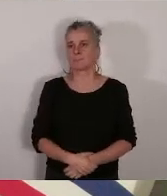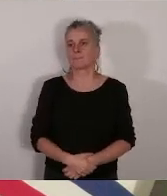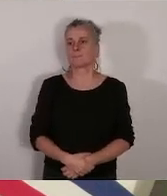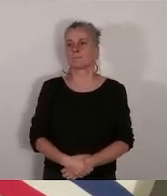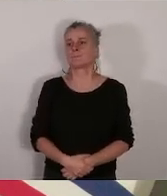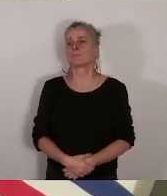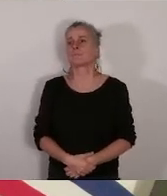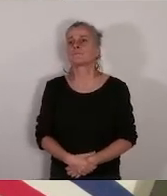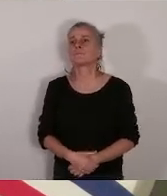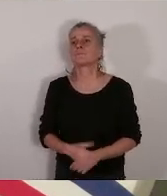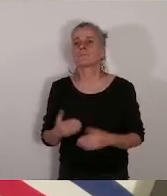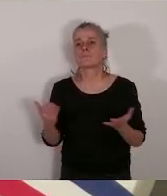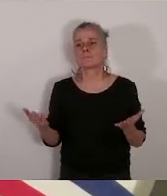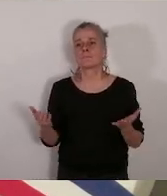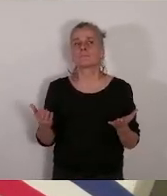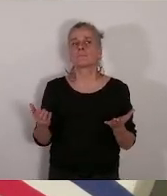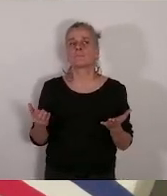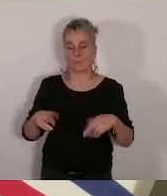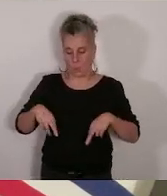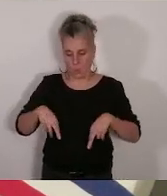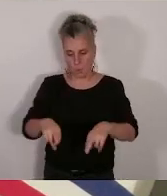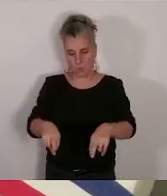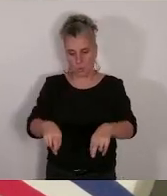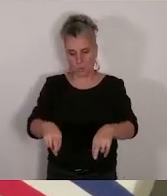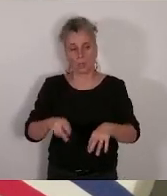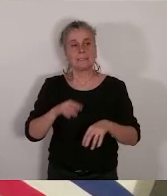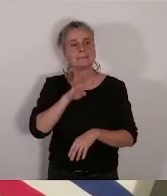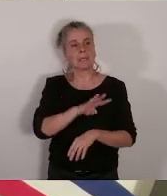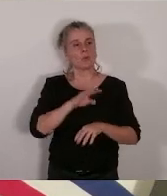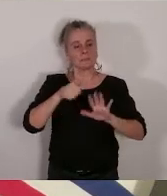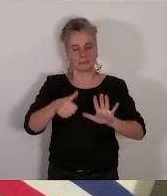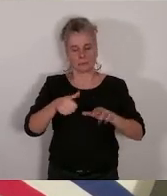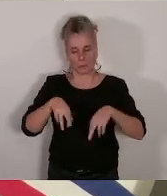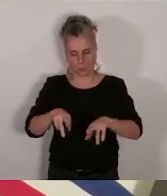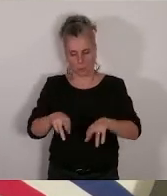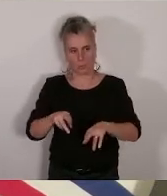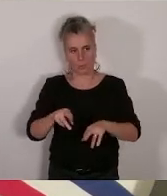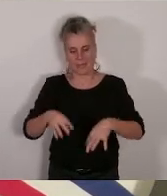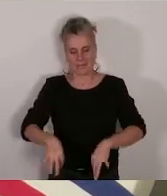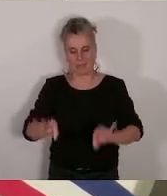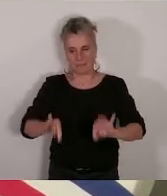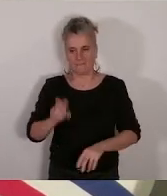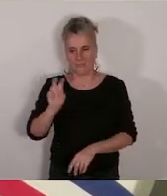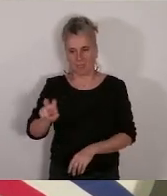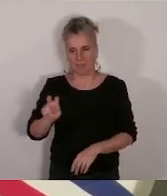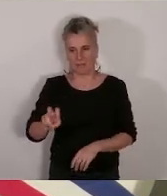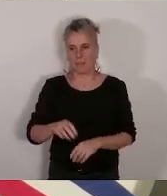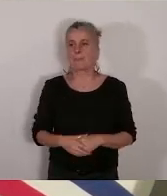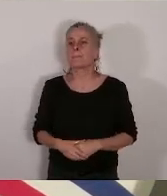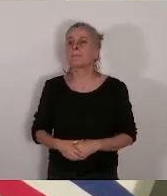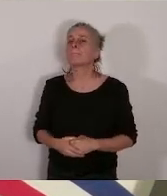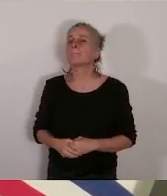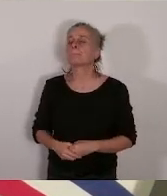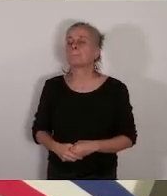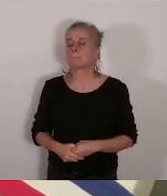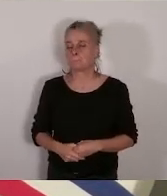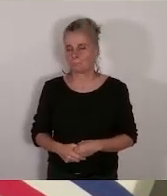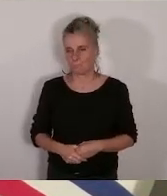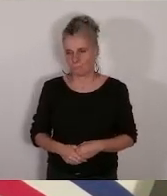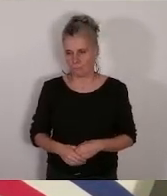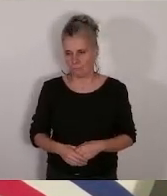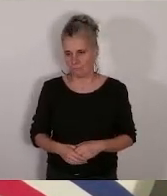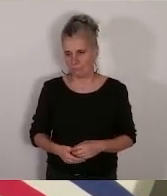au 46 rue Tapis Vert il y a non il n'est pas retiré voilà donc